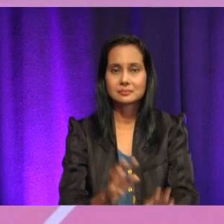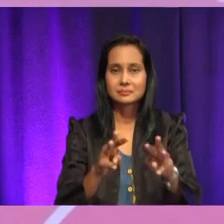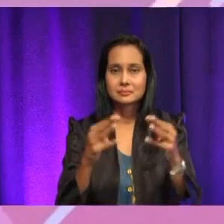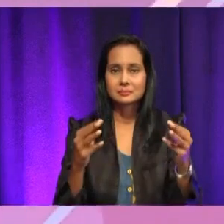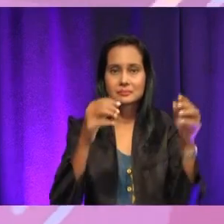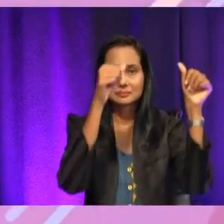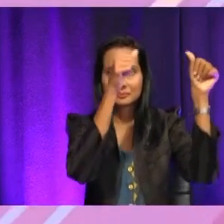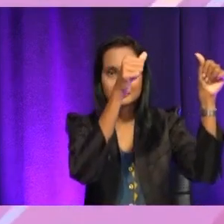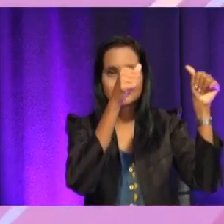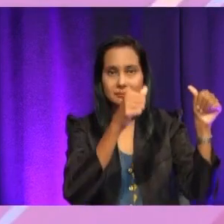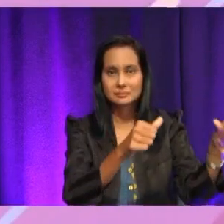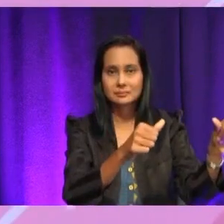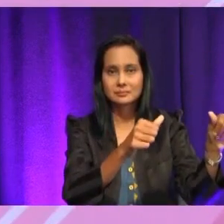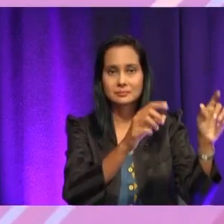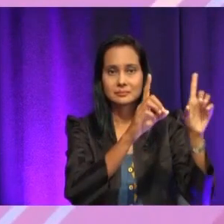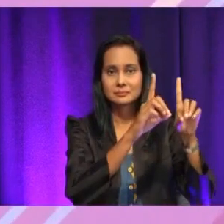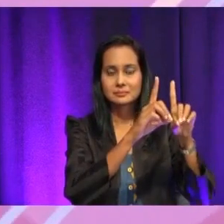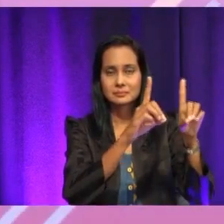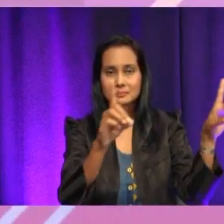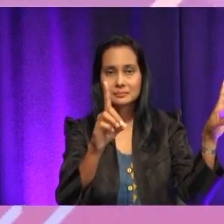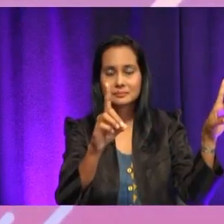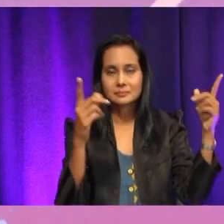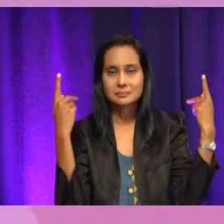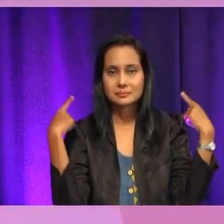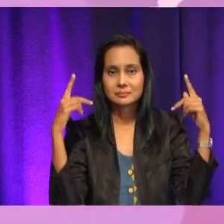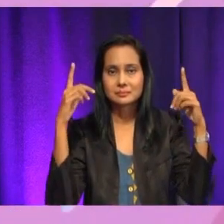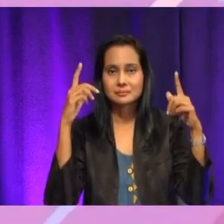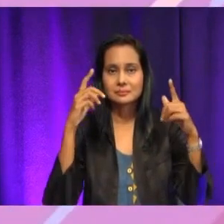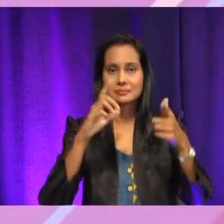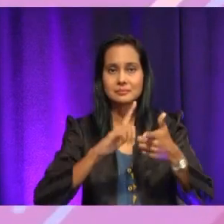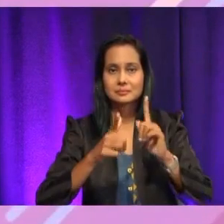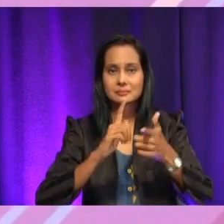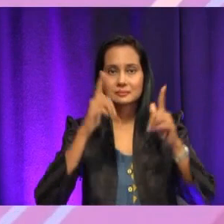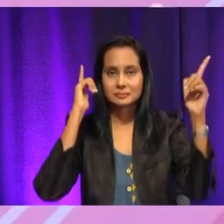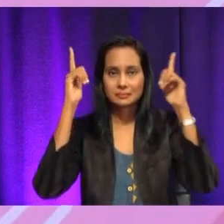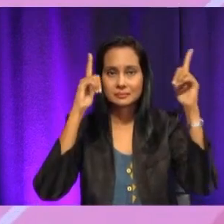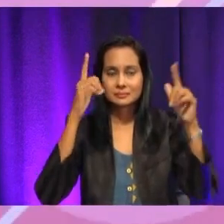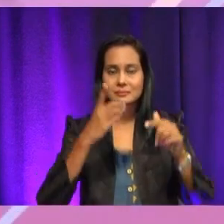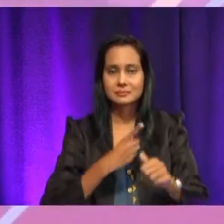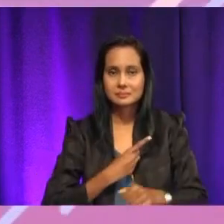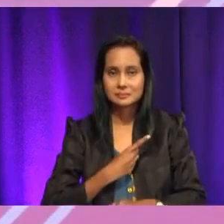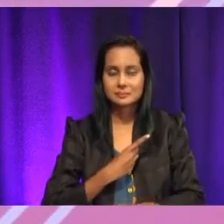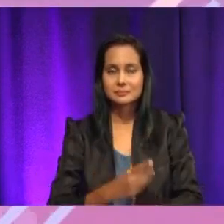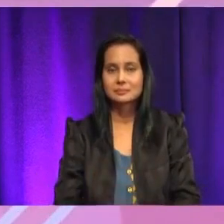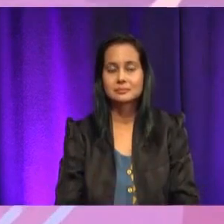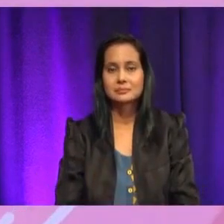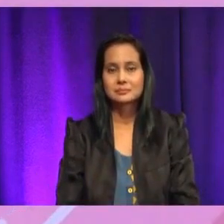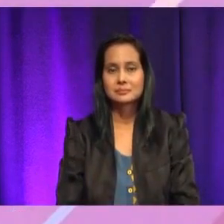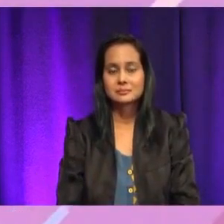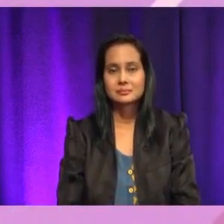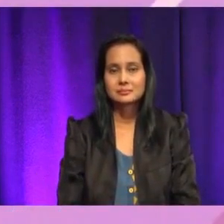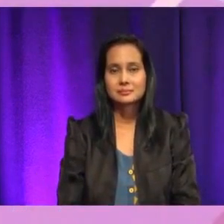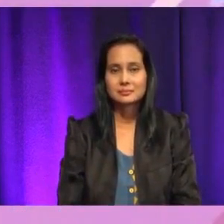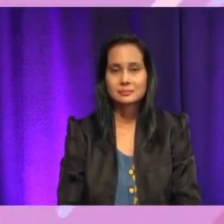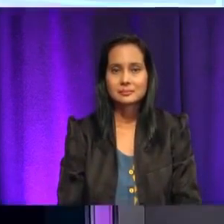ditampal di indeng kedai dobi layan diri. Ya, betul. Manual ni ditampal